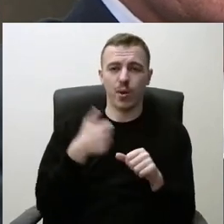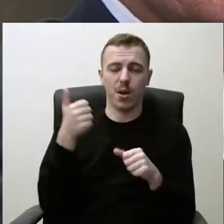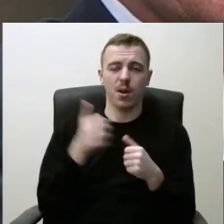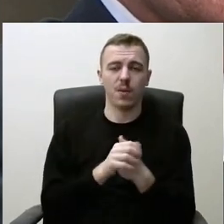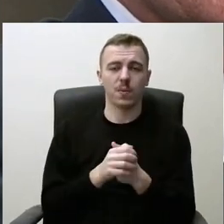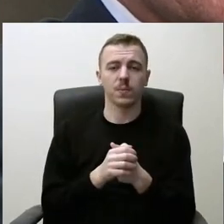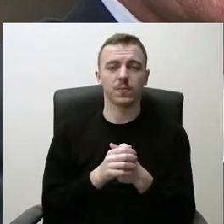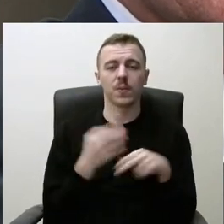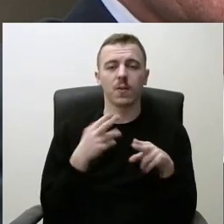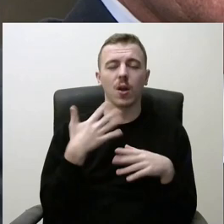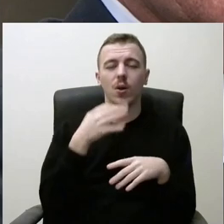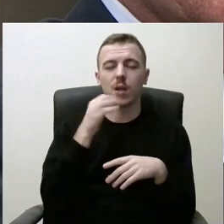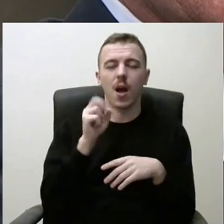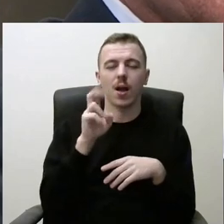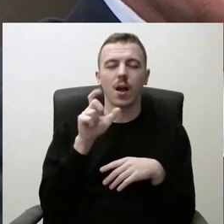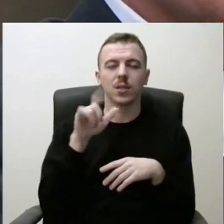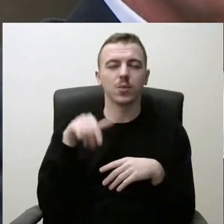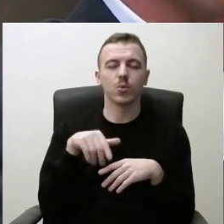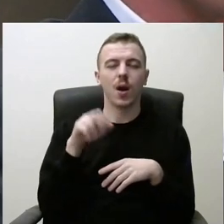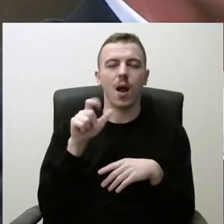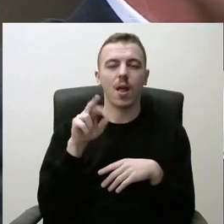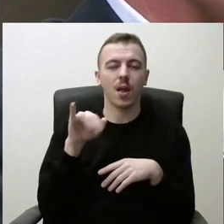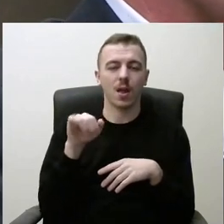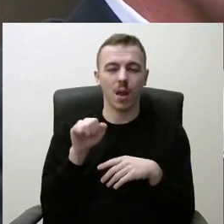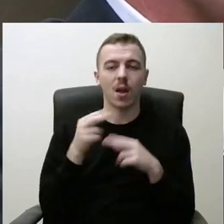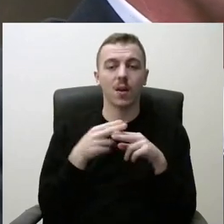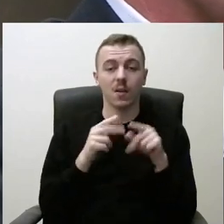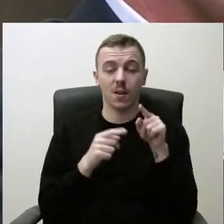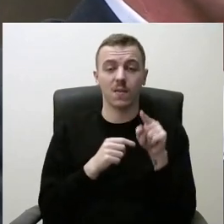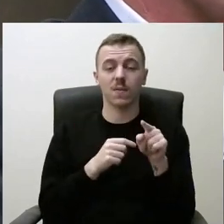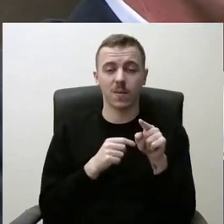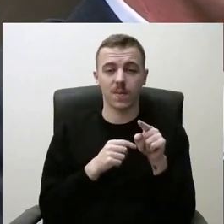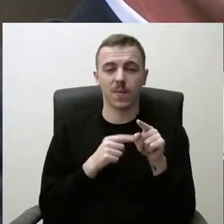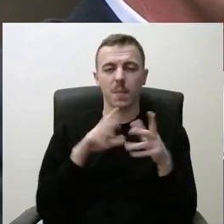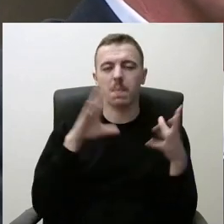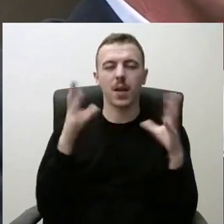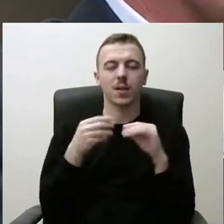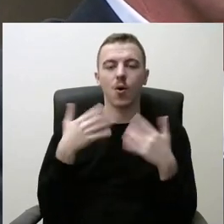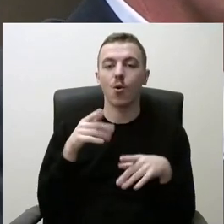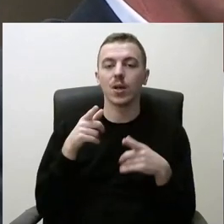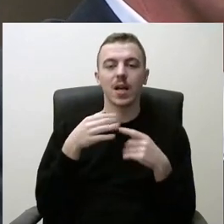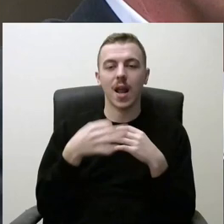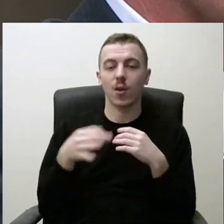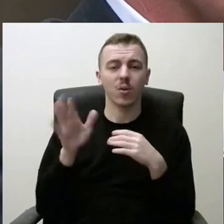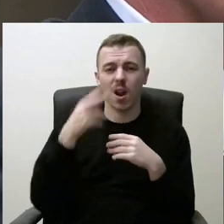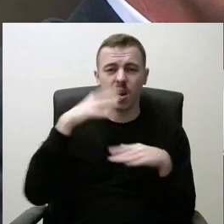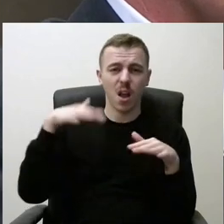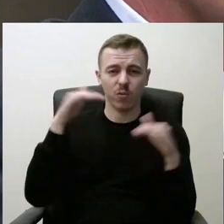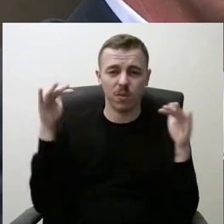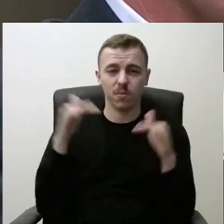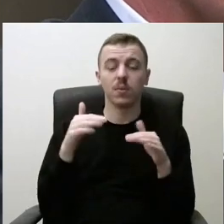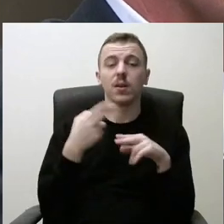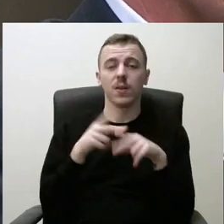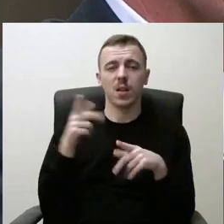žinoma, kaip ir minėjotą, ką atsiolyje tokie bendri, kurie yra jau, sakyčiau, net ne regiono, ir Lietuvos mastu. Jie daugiau